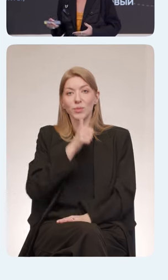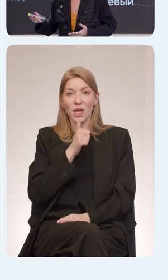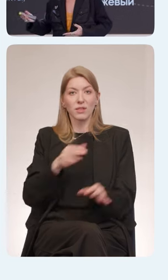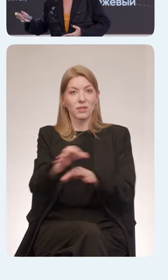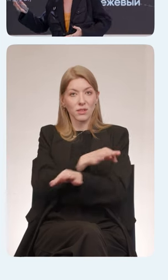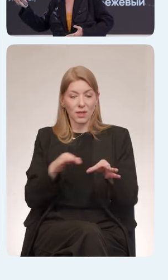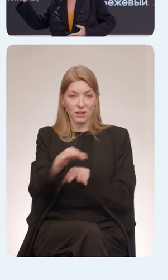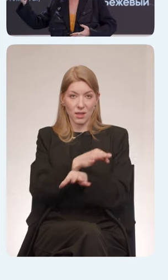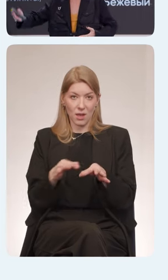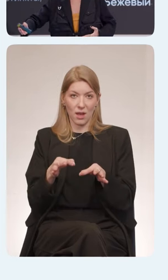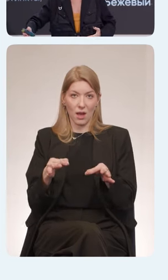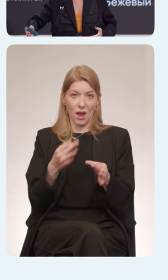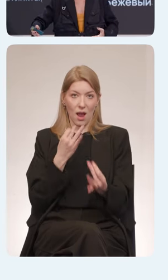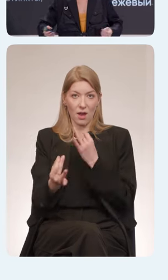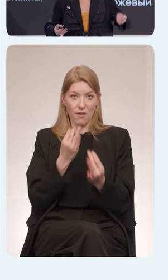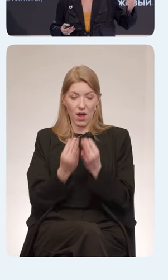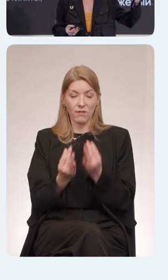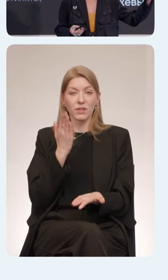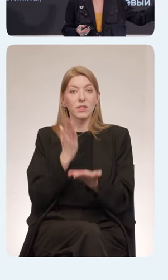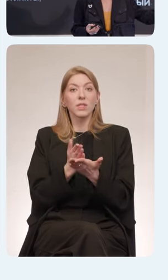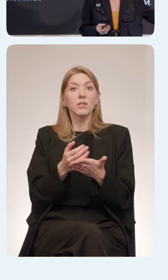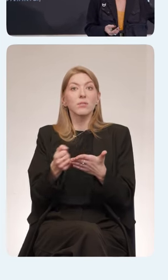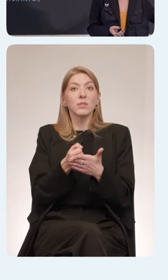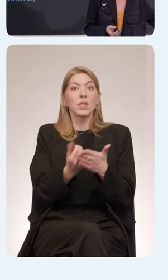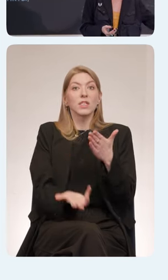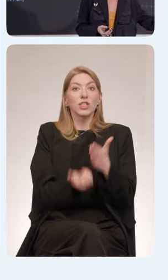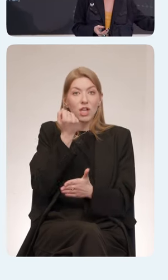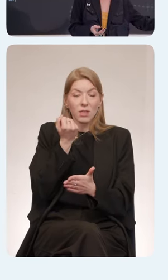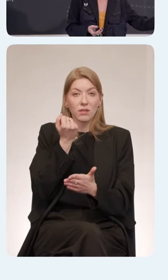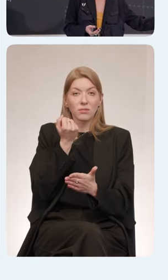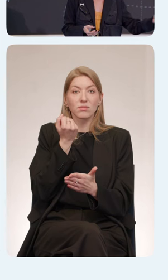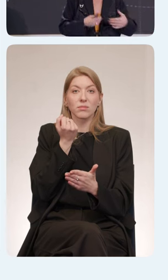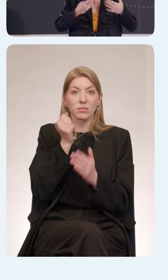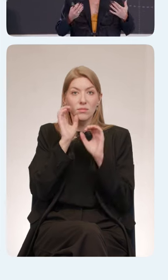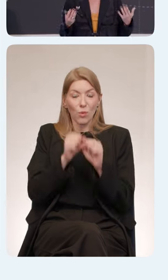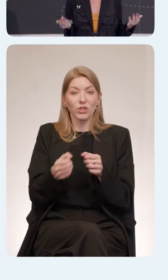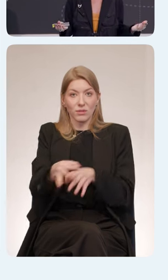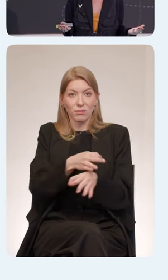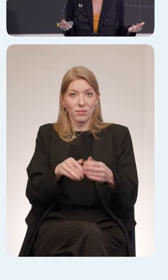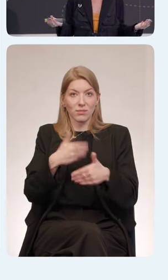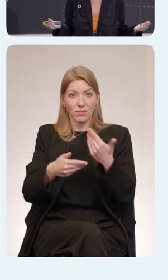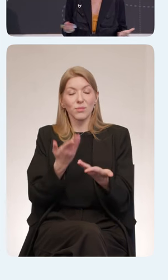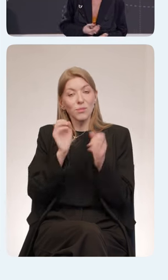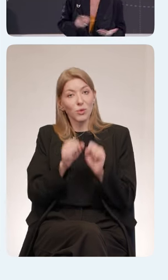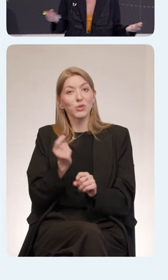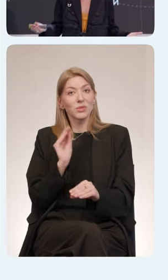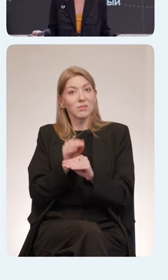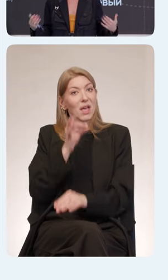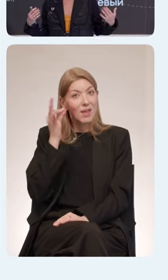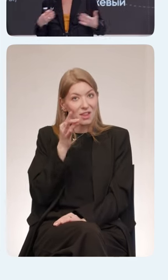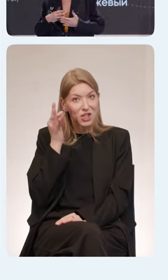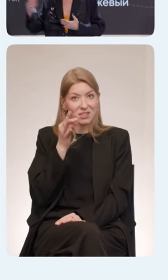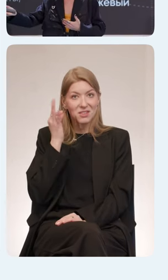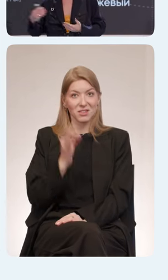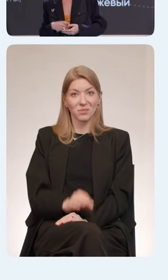Если это культура достижений, ты достигнешь большего, внедрив стандарта доступности. Будьте хитрее. Нам же это